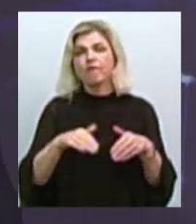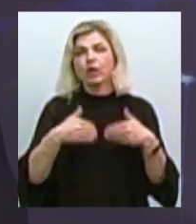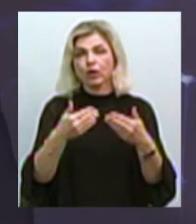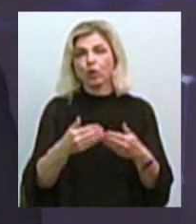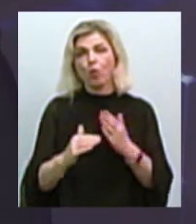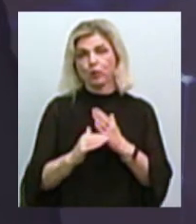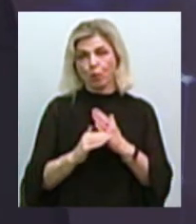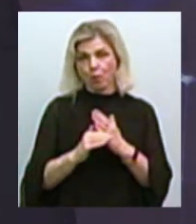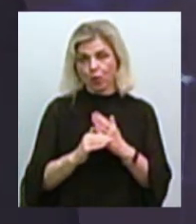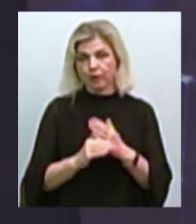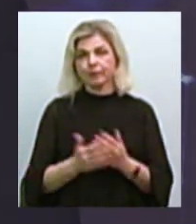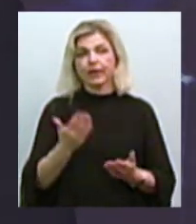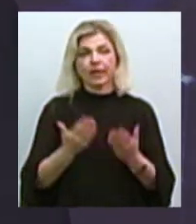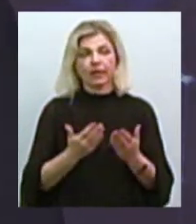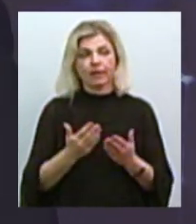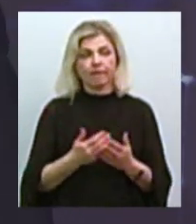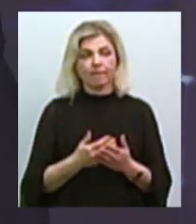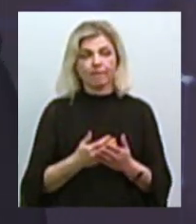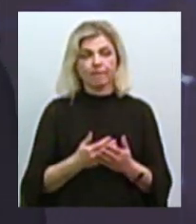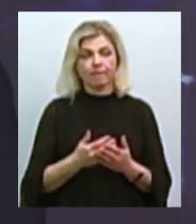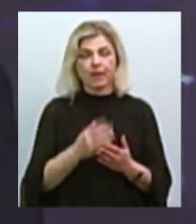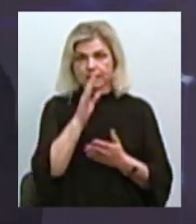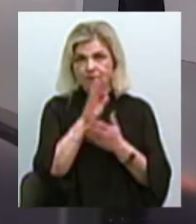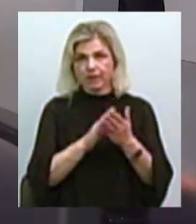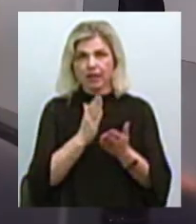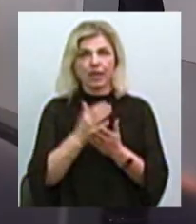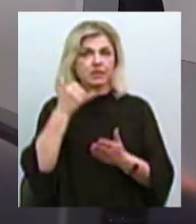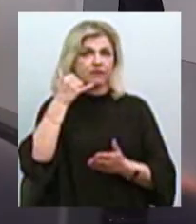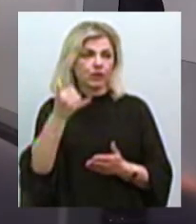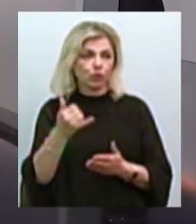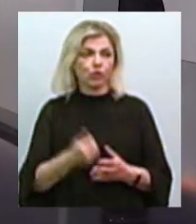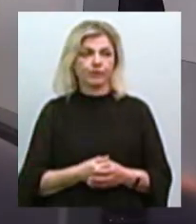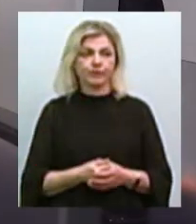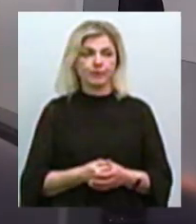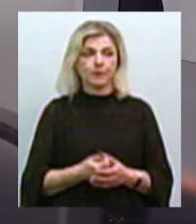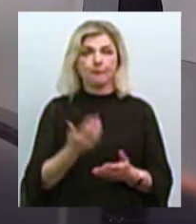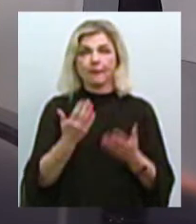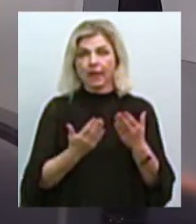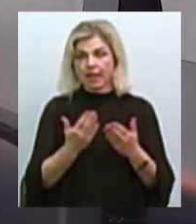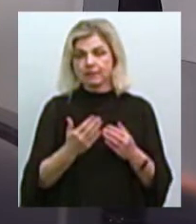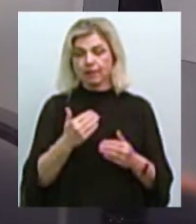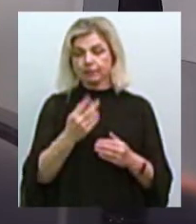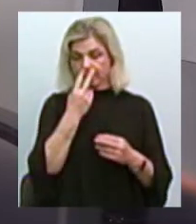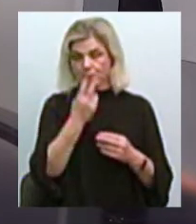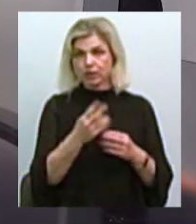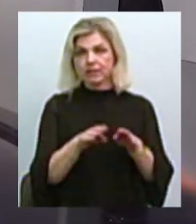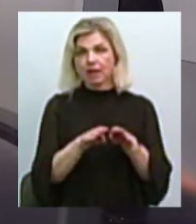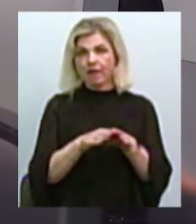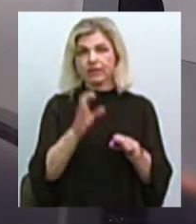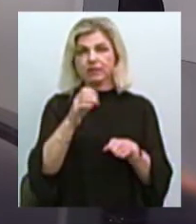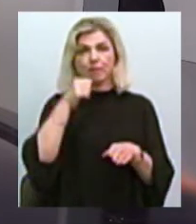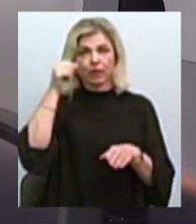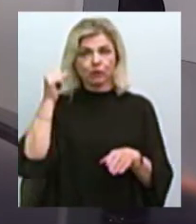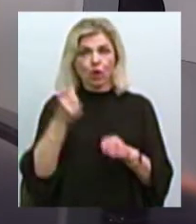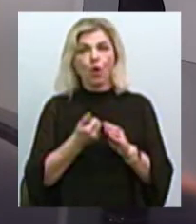допомогою. Якщо переглядати в динаміці… Я прошу вас тисло, в нас вже є дзвінок. Якщо переглядати в динаміці з минулим роком, то по кількості